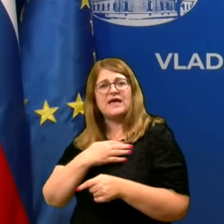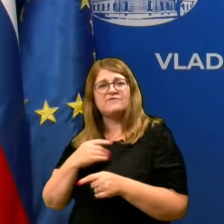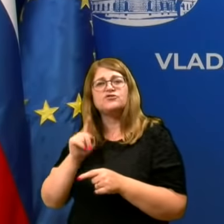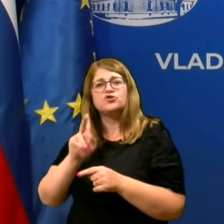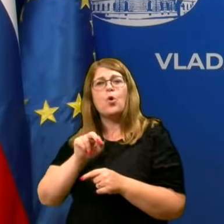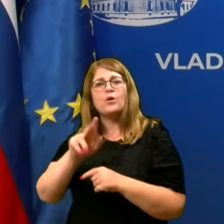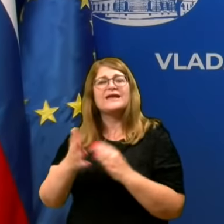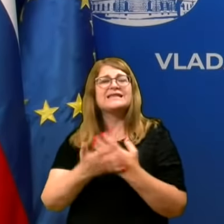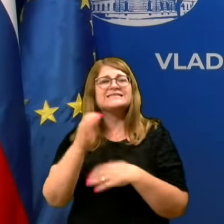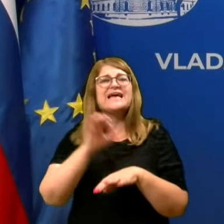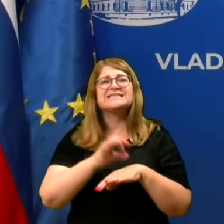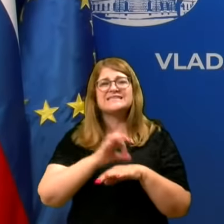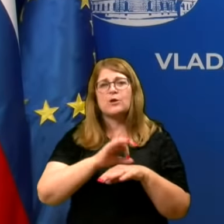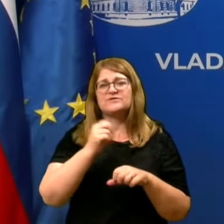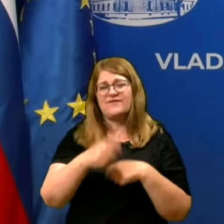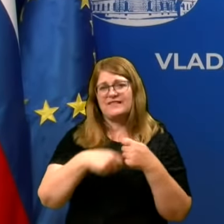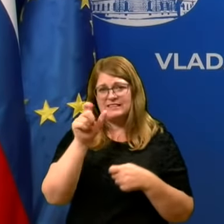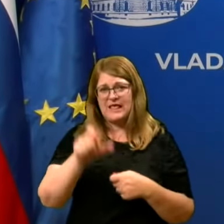zdravstvene delavce?